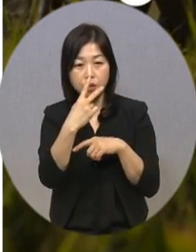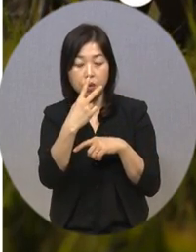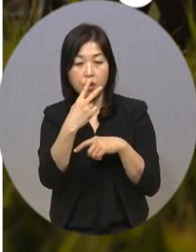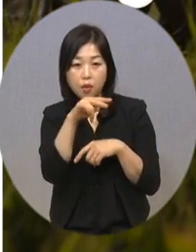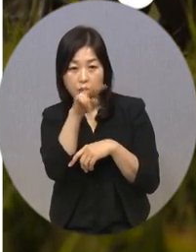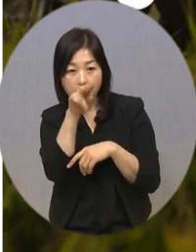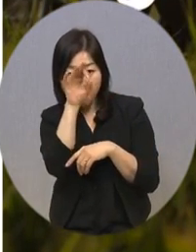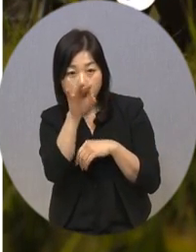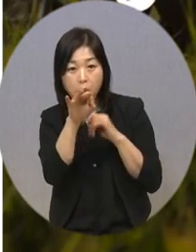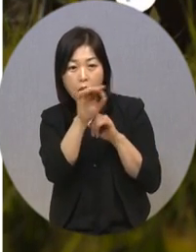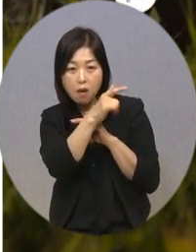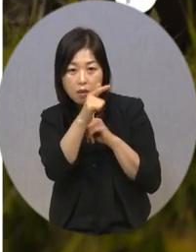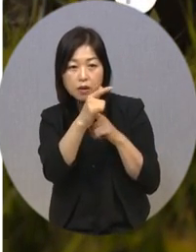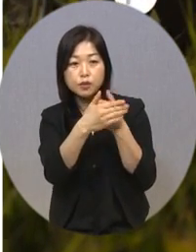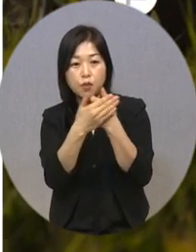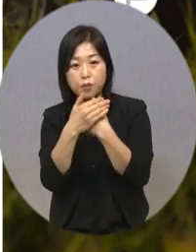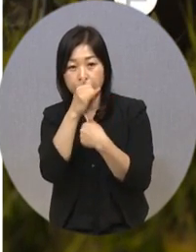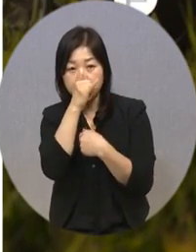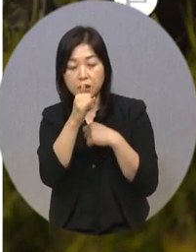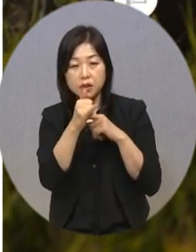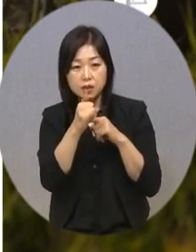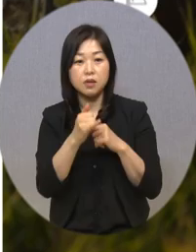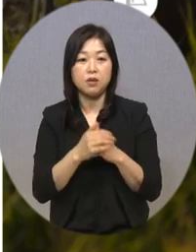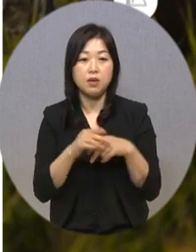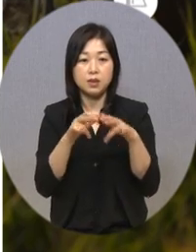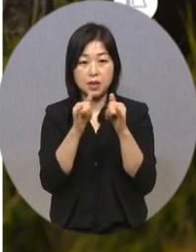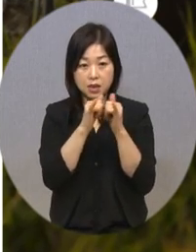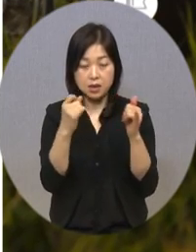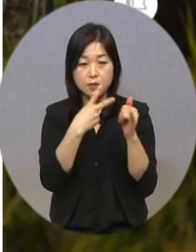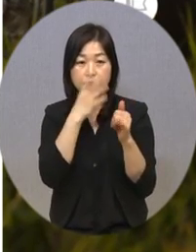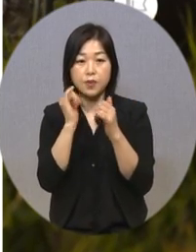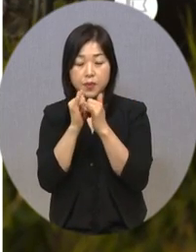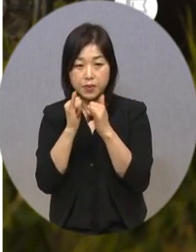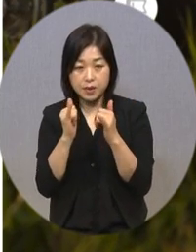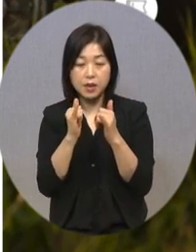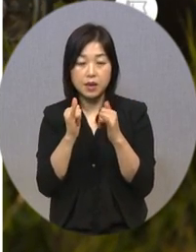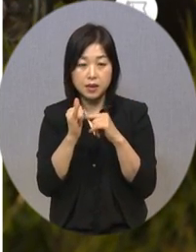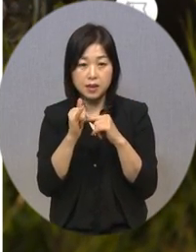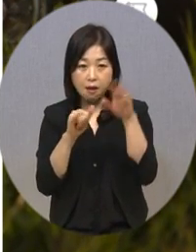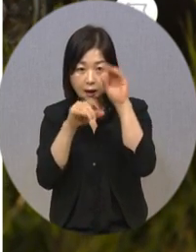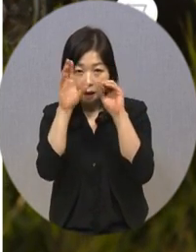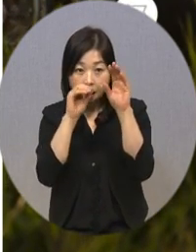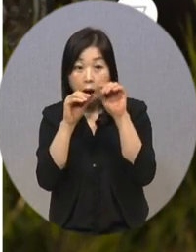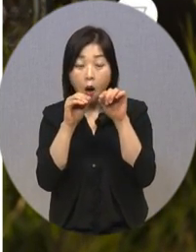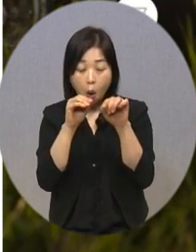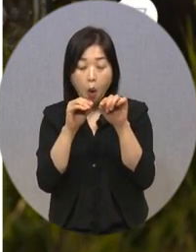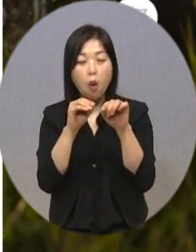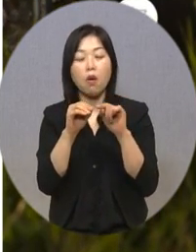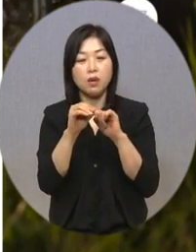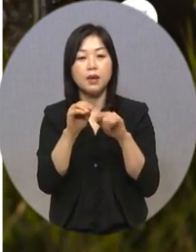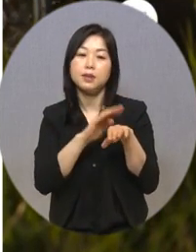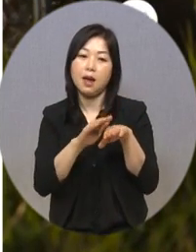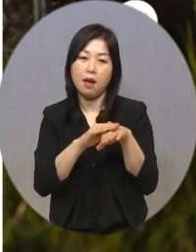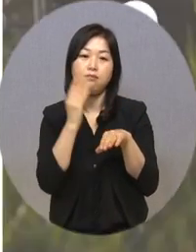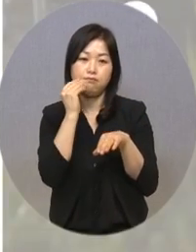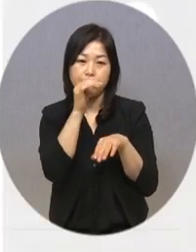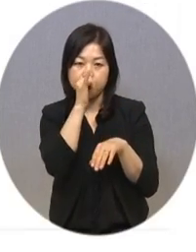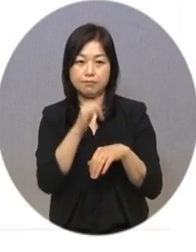편의 기능을 추가해 실질적 수요자인 장애인과 고령자의 정보 접근성을 개선한 것이 특징입니다.